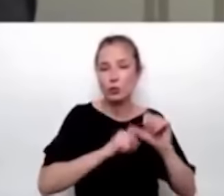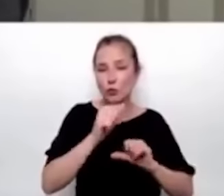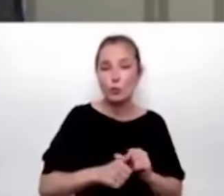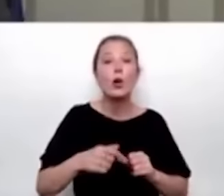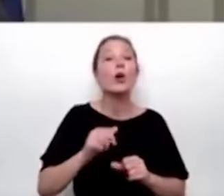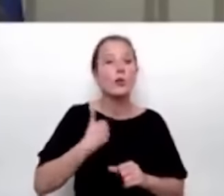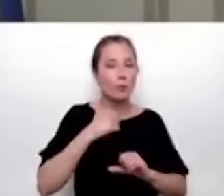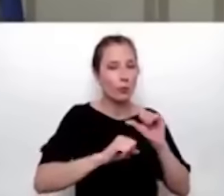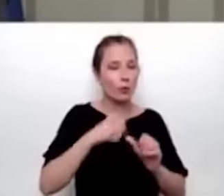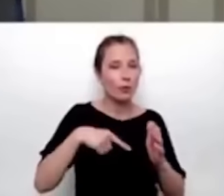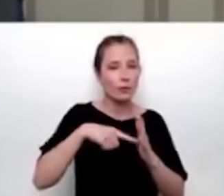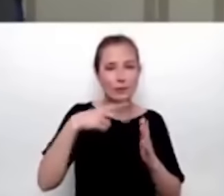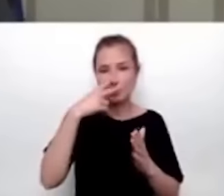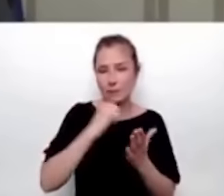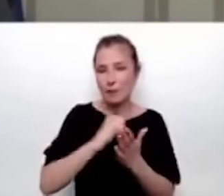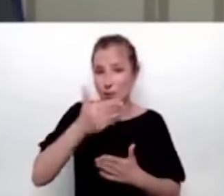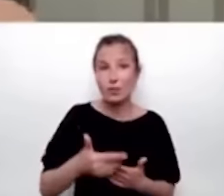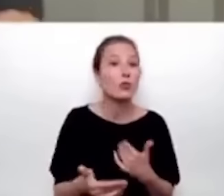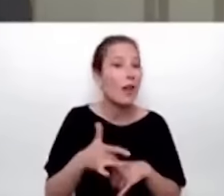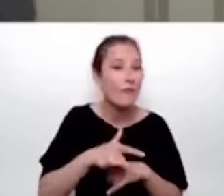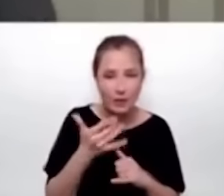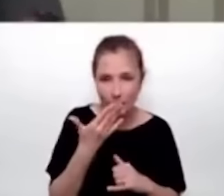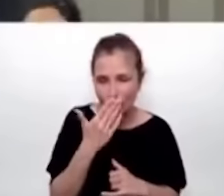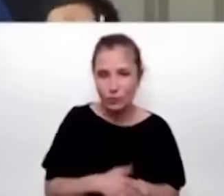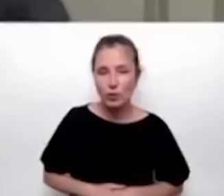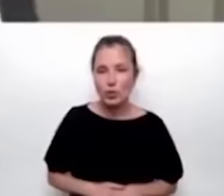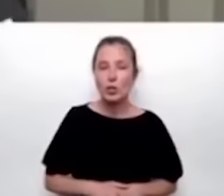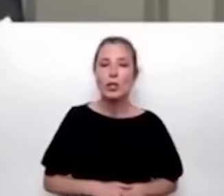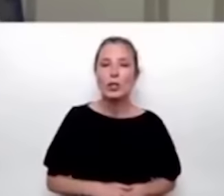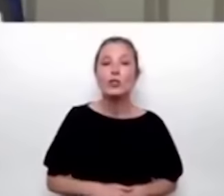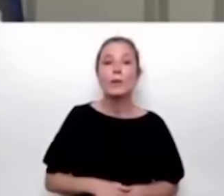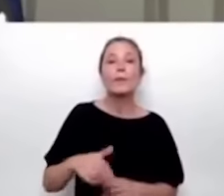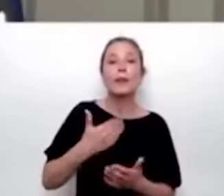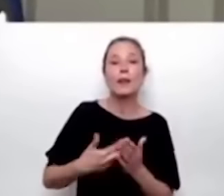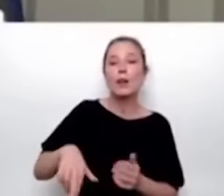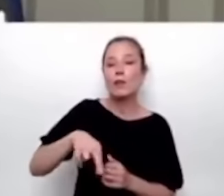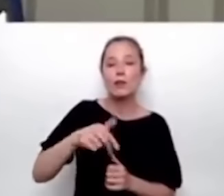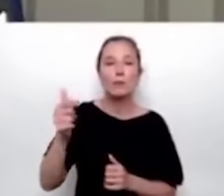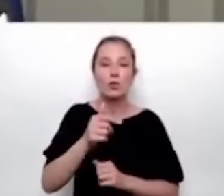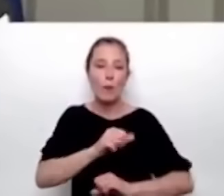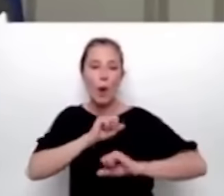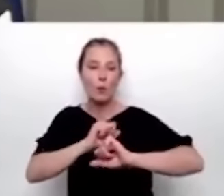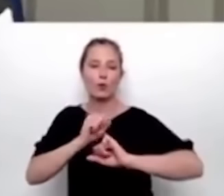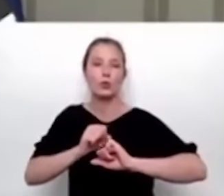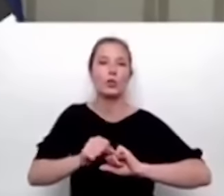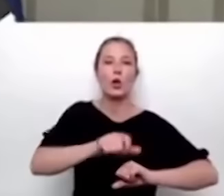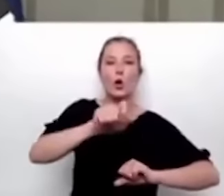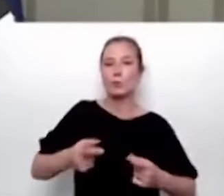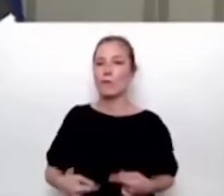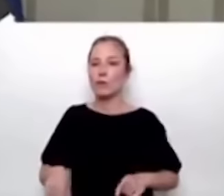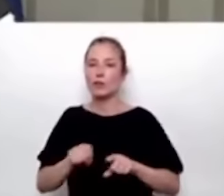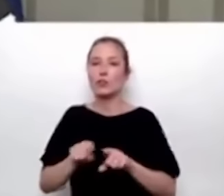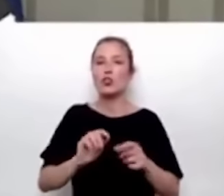wystąpić w obronie obywateli i integralności mediów publicznych w sytuacji ich zawłaszczenia przez władzę wykonawczą i